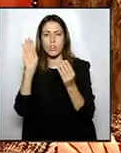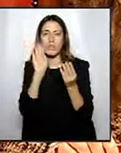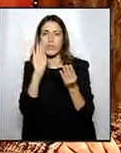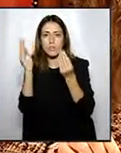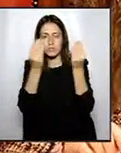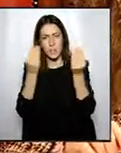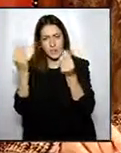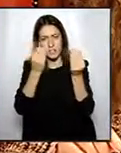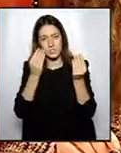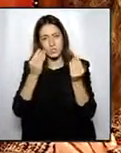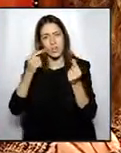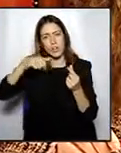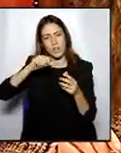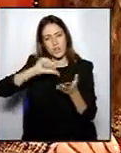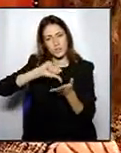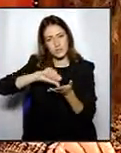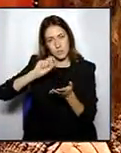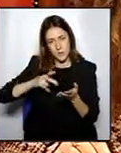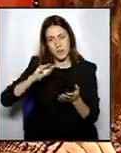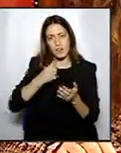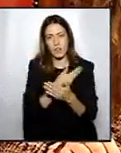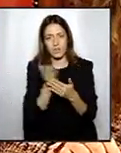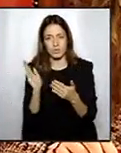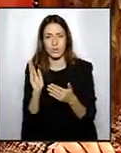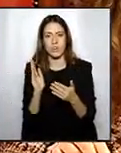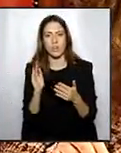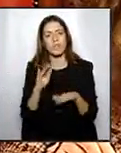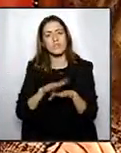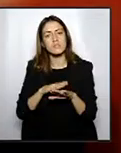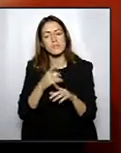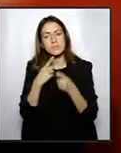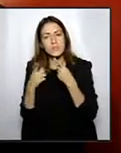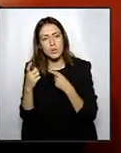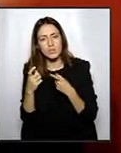continuïcció d'usó a la ciutat i a la plana de Vic. vol dir que si la volen fer primer vostè.